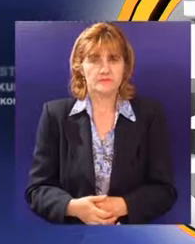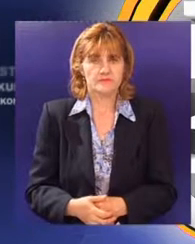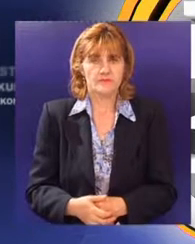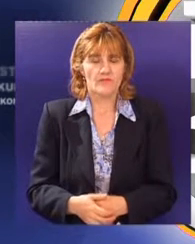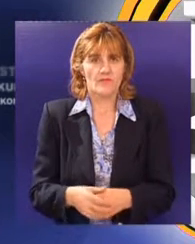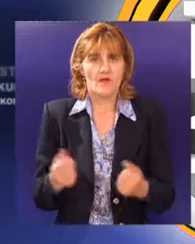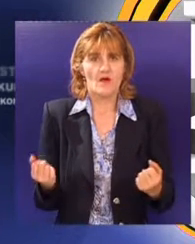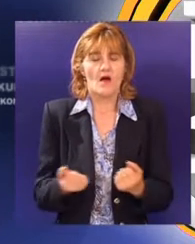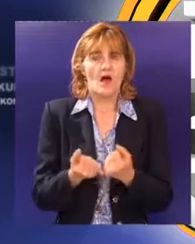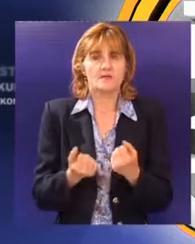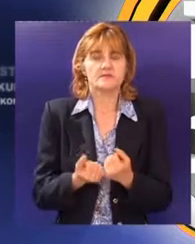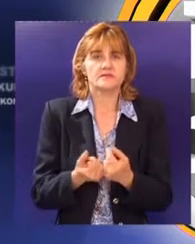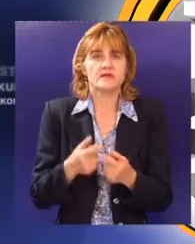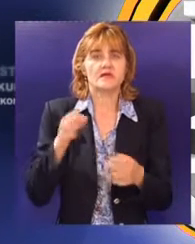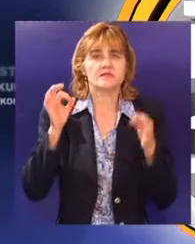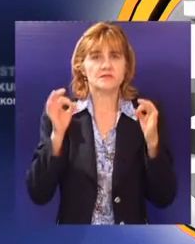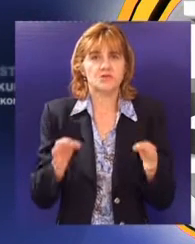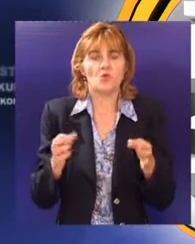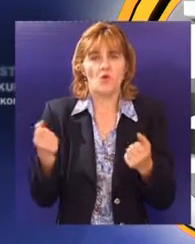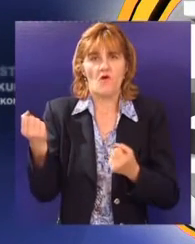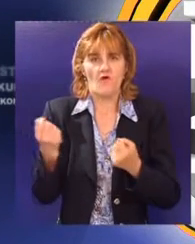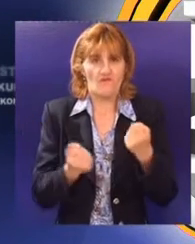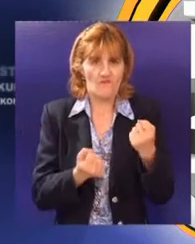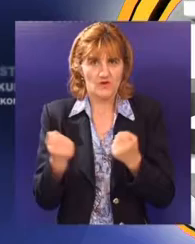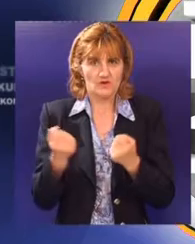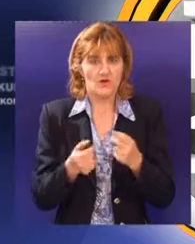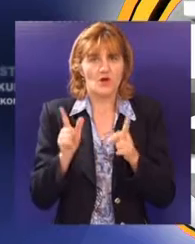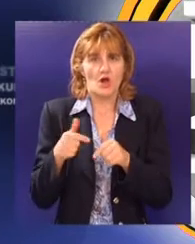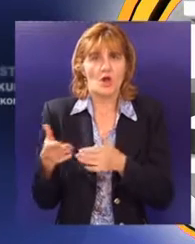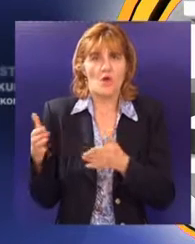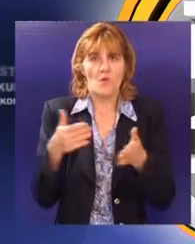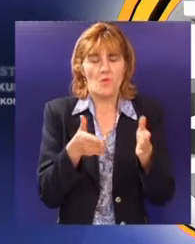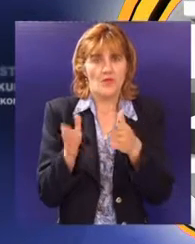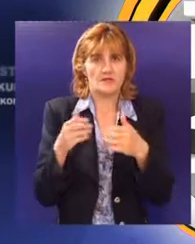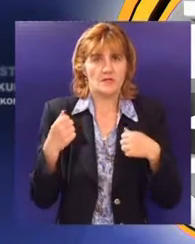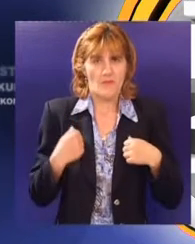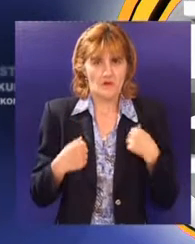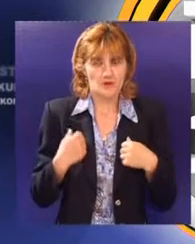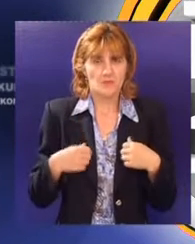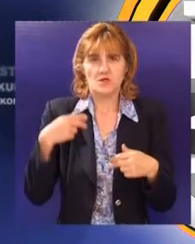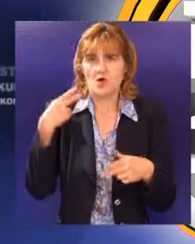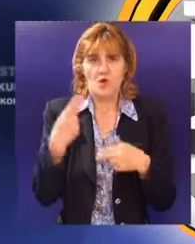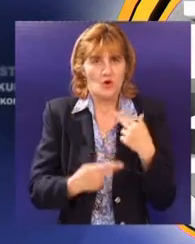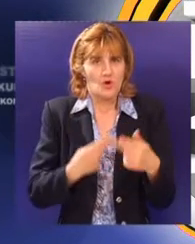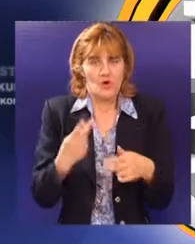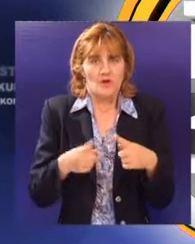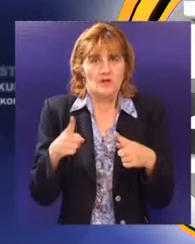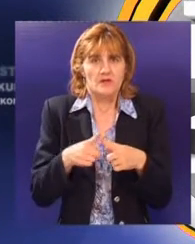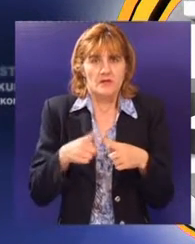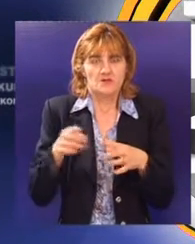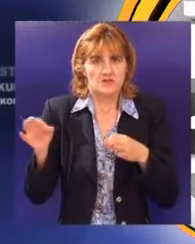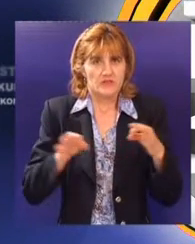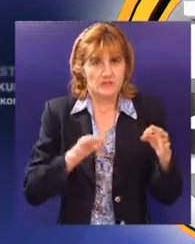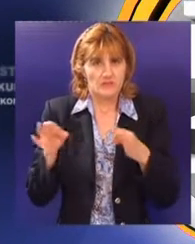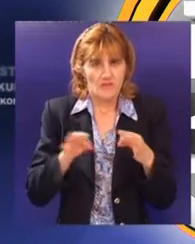Akcija Sigurno vozilo, bezbedno vozilo sprovodi se na ulicama Subotice. Ova akcija podrazumeva kontrolu tehničke ispravnosti vozila od